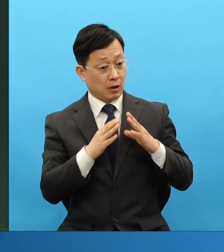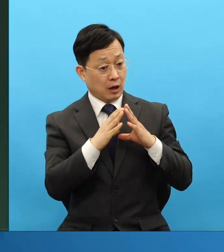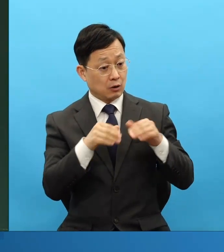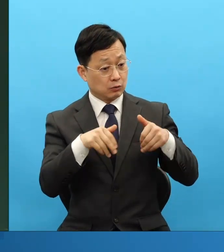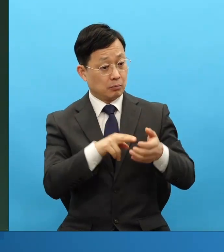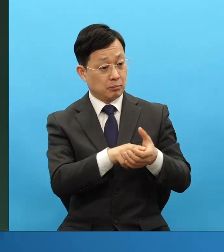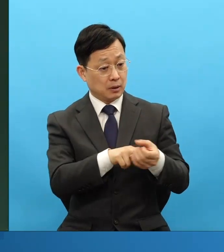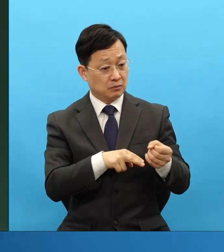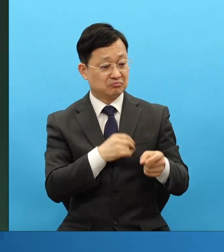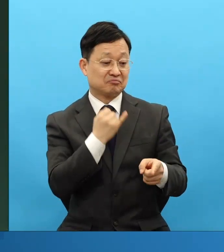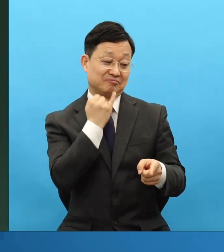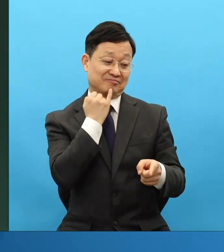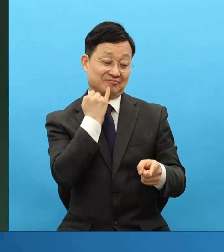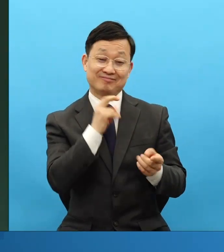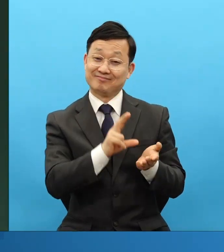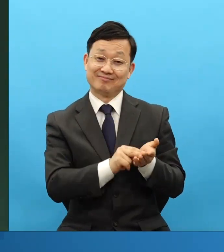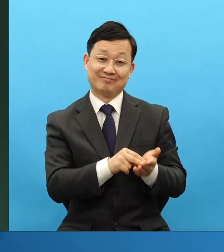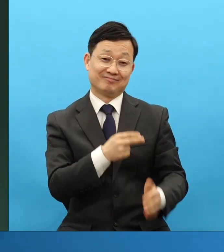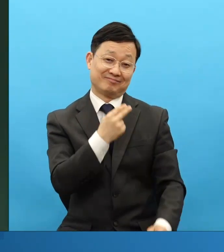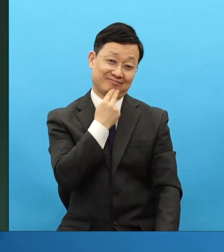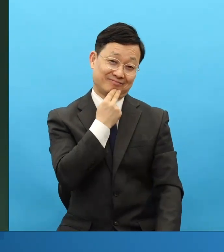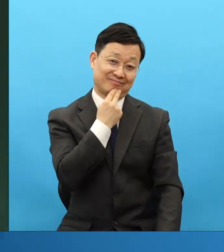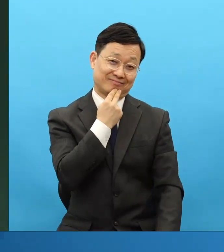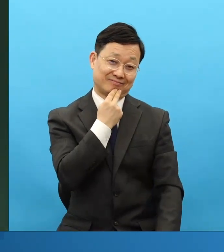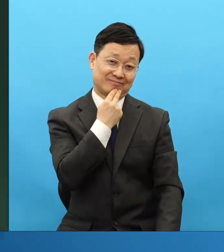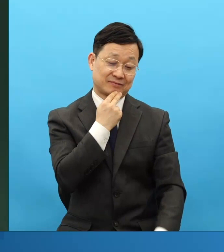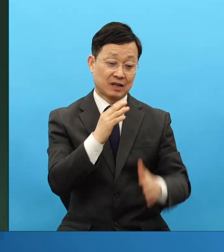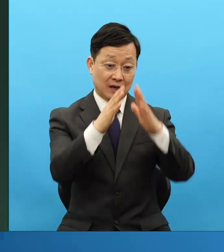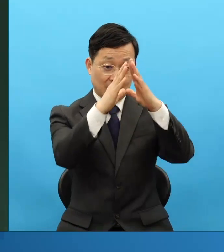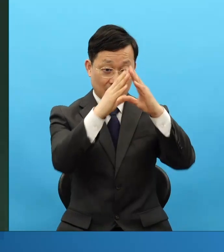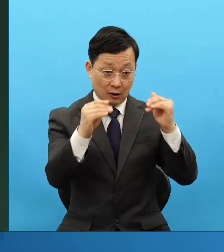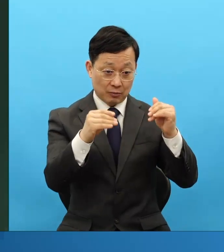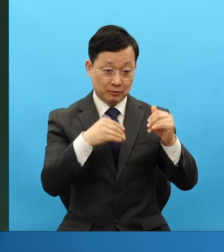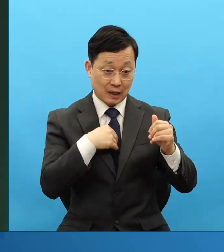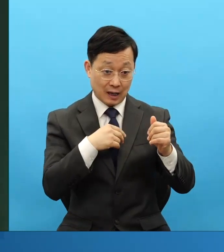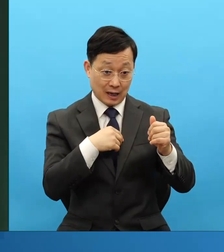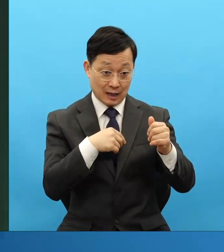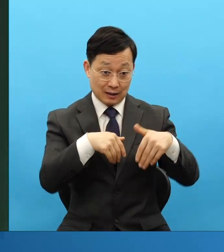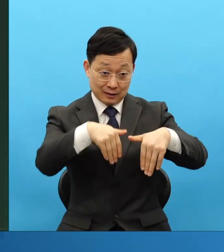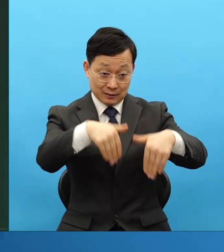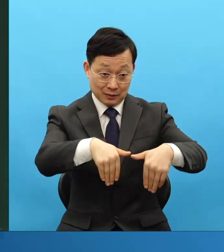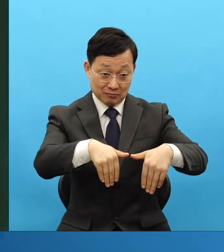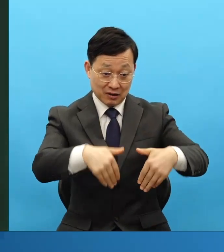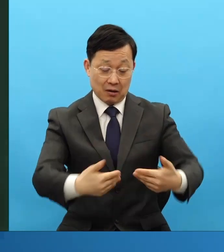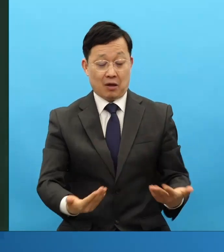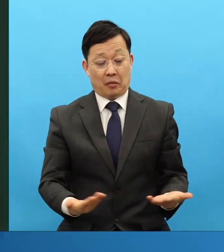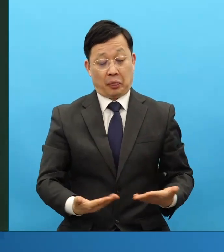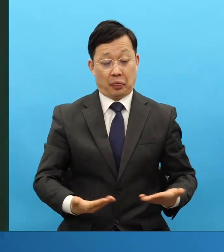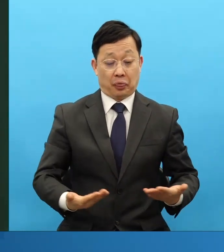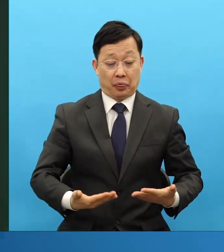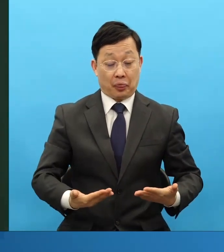그렇죠? 그 노예 현장에서 하나님의 나라 역사를 하세요.